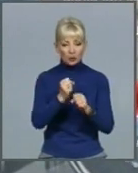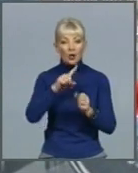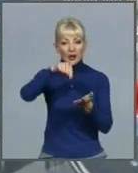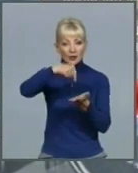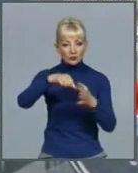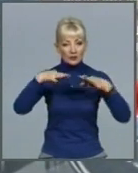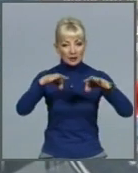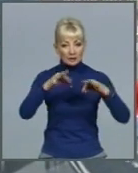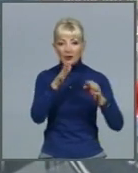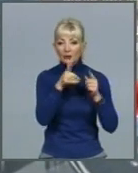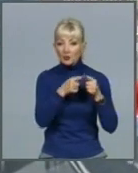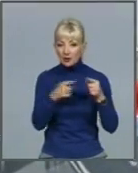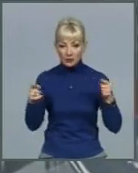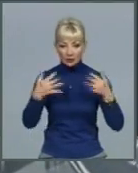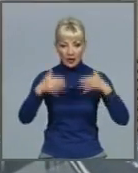ослабления карантина.